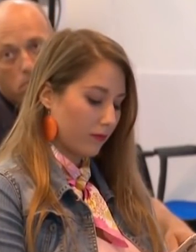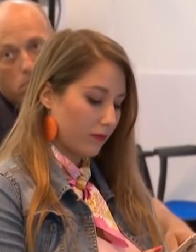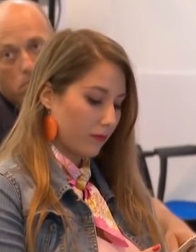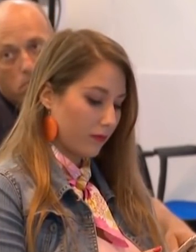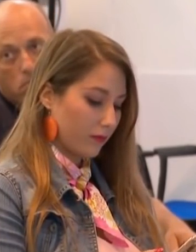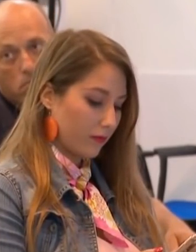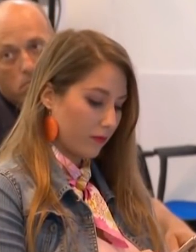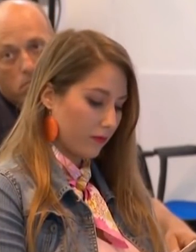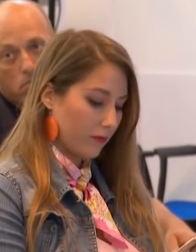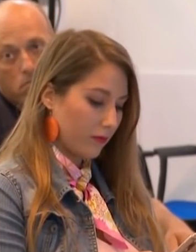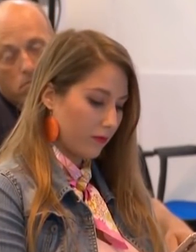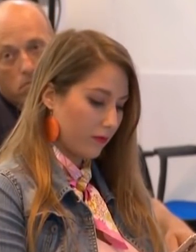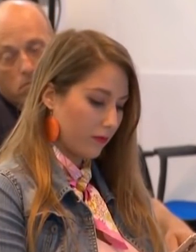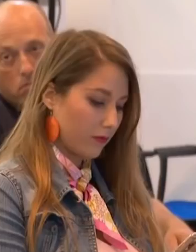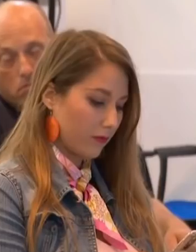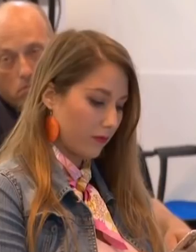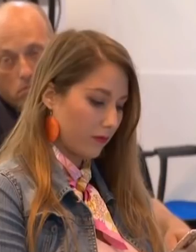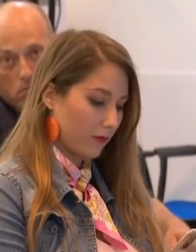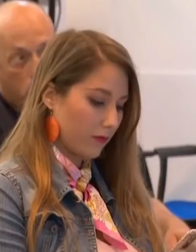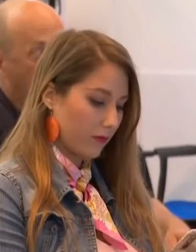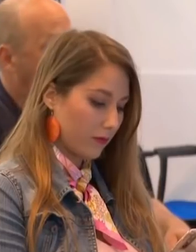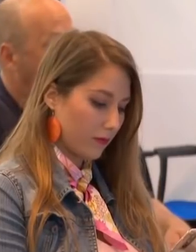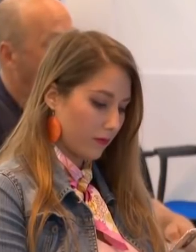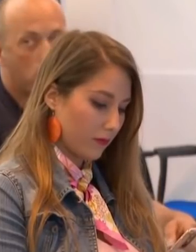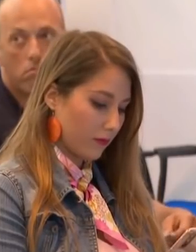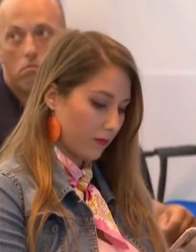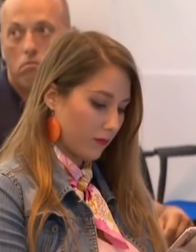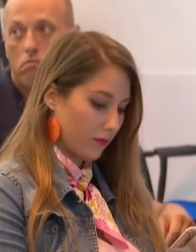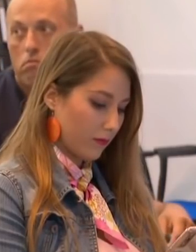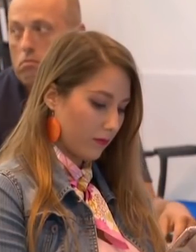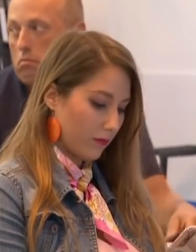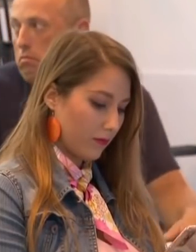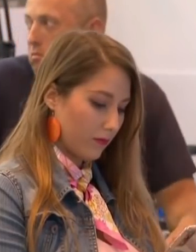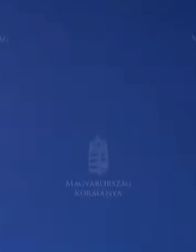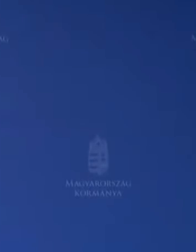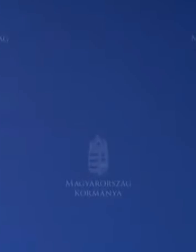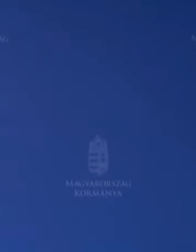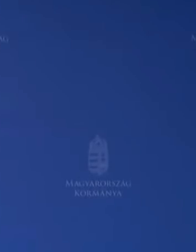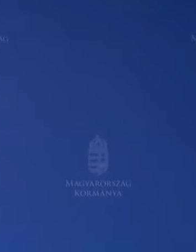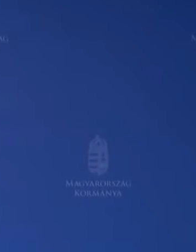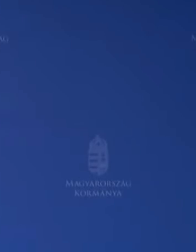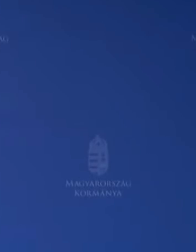fő szállítójuk. Ebben az esetben mit tudunk mit enni?